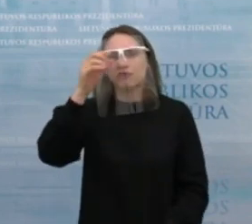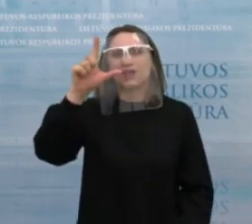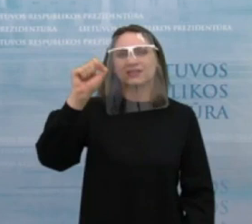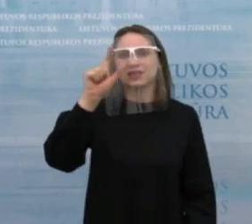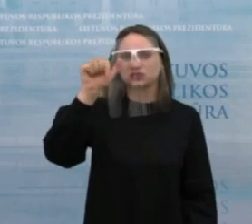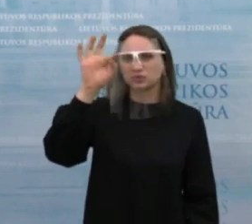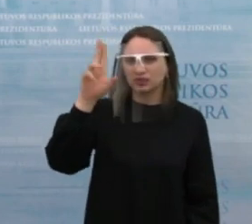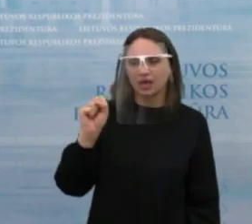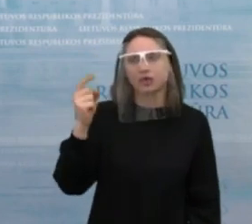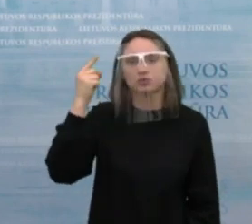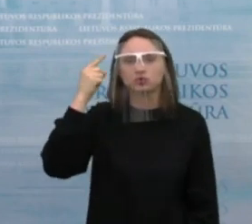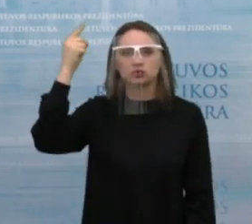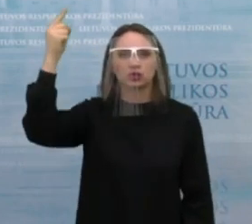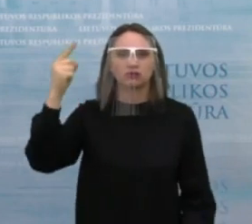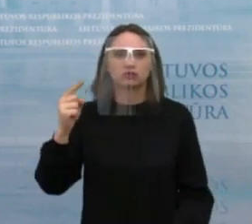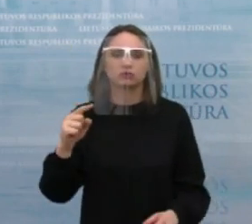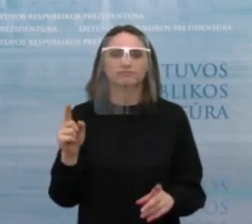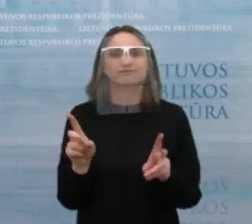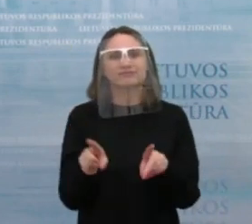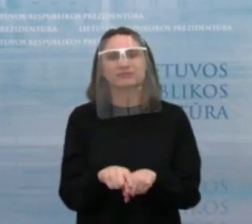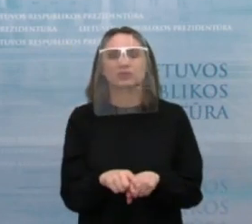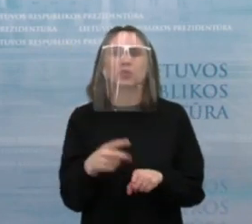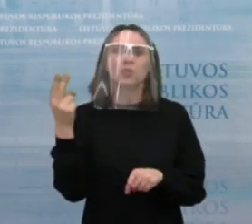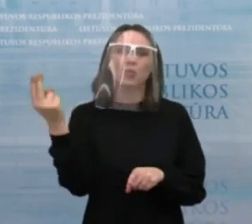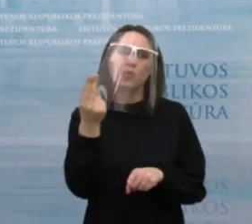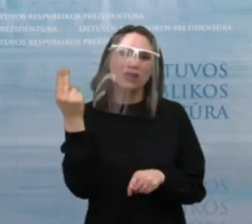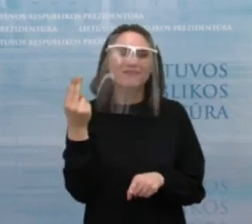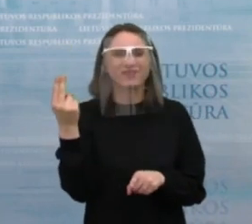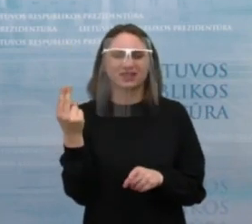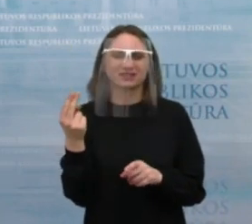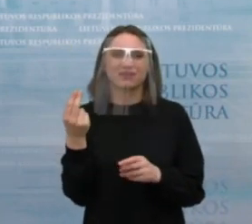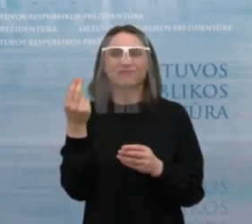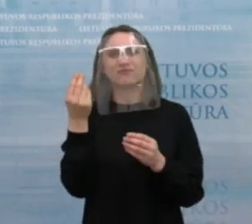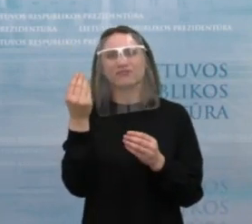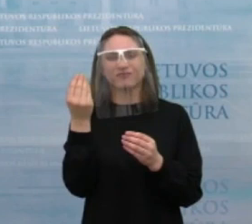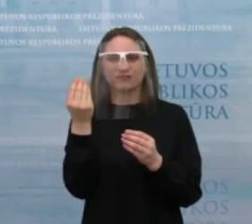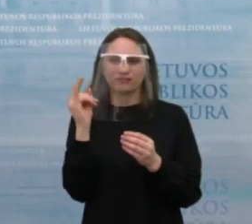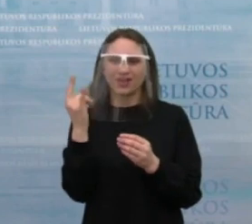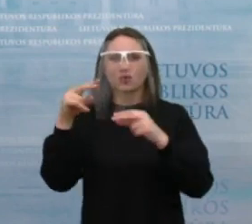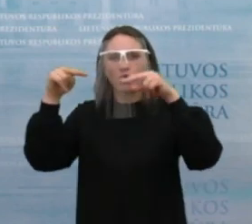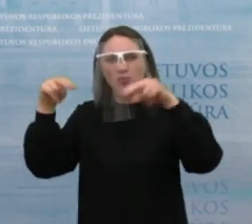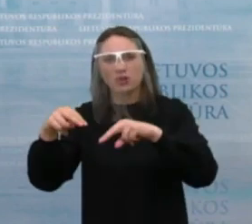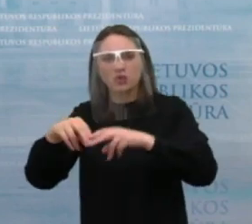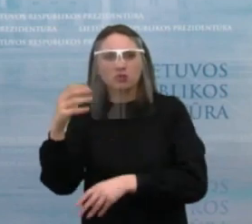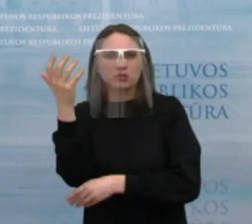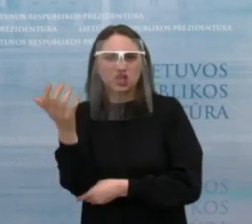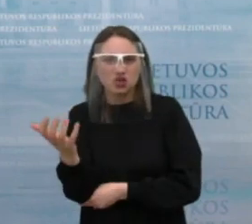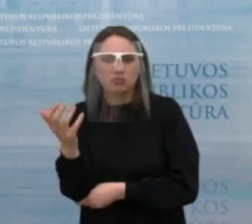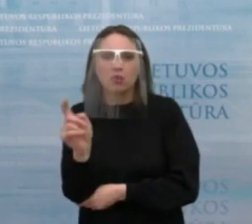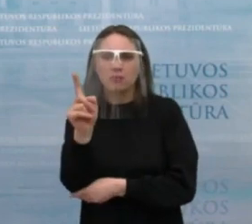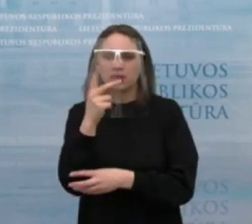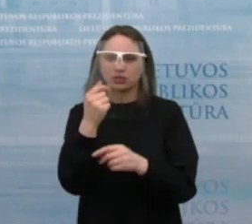siūlymą eiti prie universalių vaiko priežiūros išmokų. Bet man atrodo, kad čia turėtume žiūrėti labai